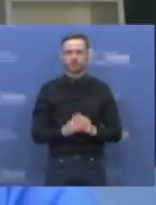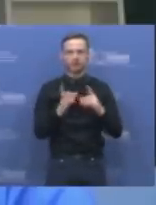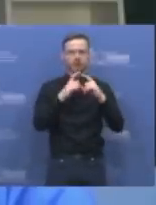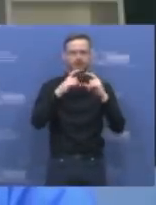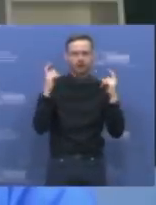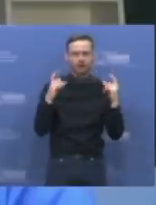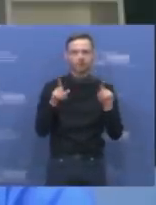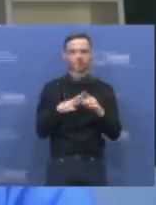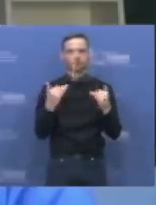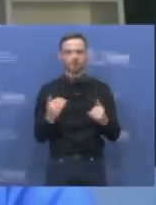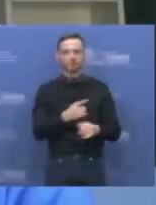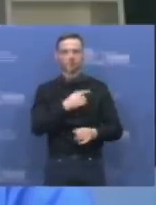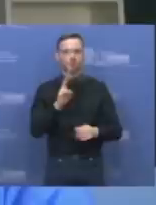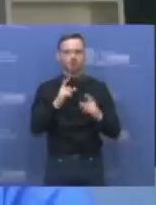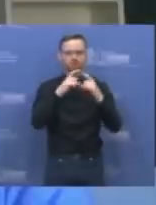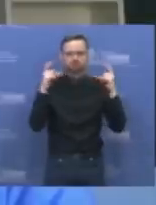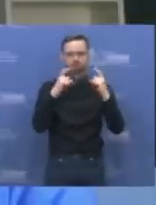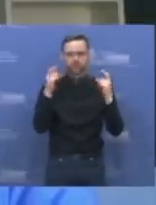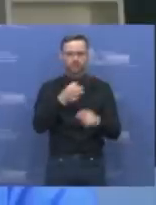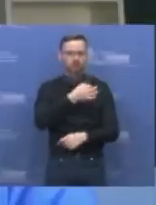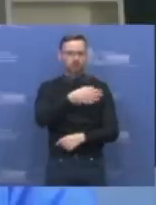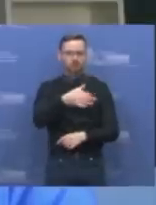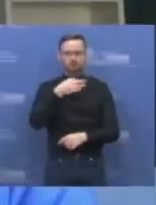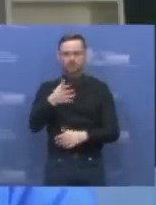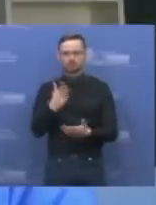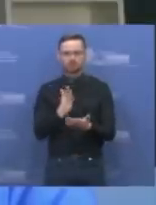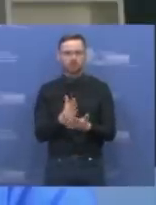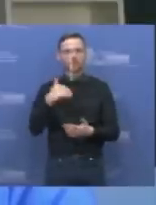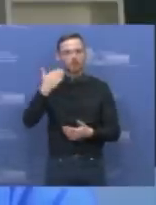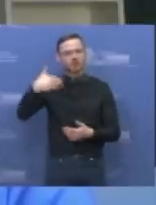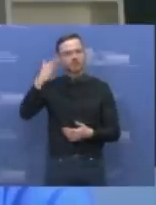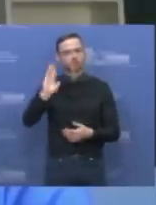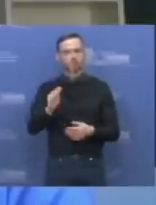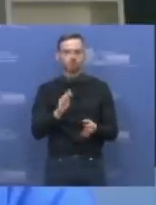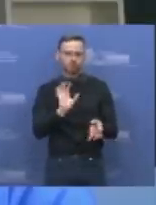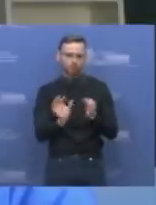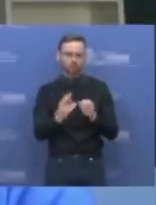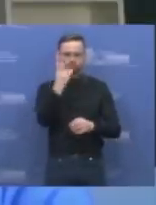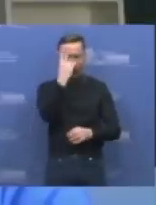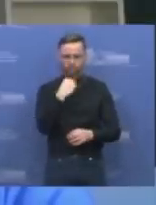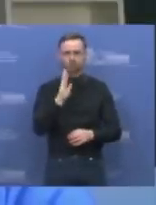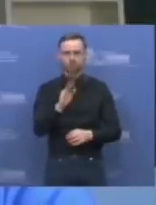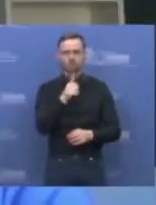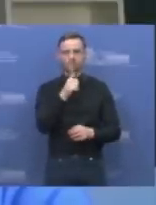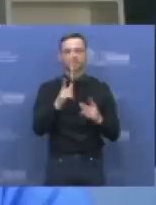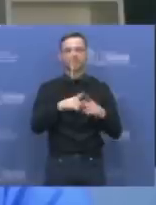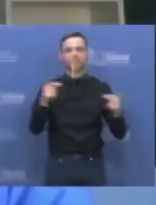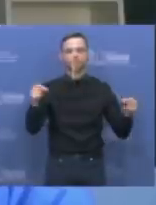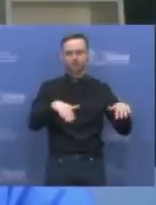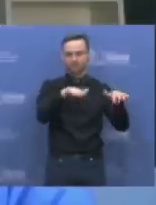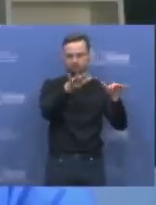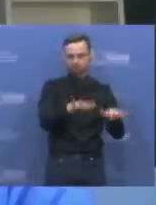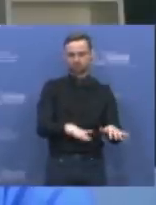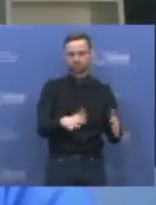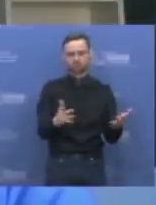kuriu daugelis iš mūsų taip nemėgstame, po kurio laiko taps, mums įprasta socialinė norma, kaip tai yra Japonija, kur jos